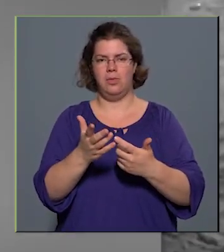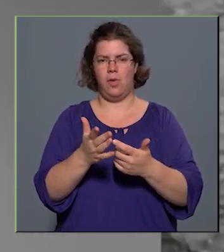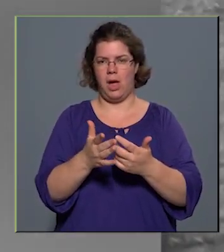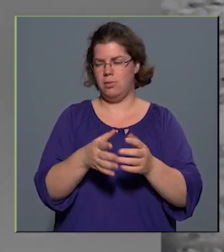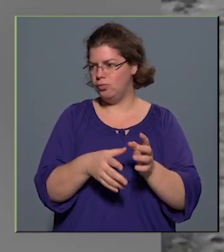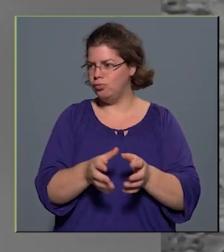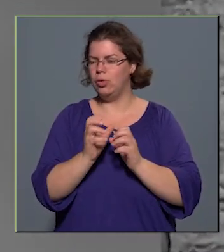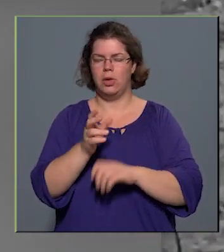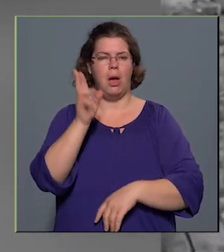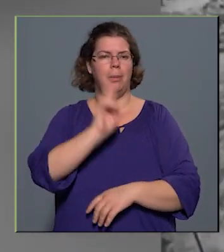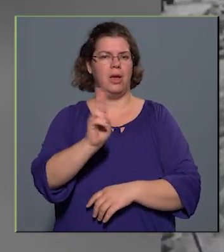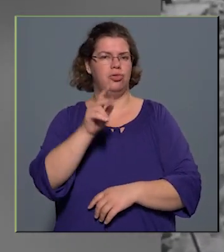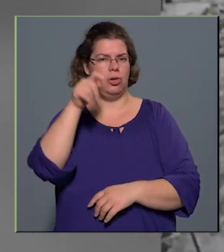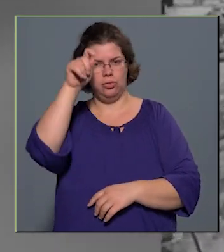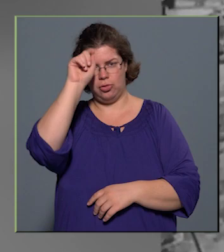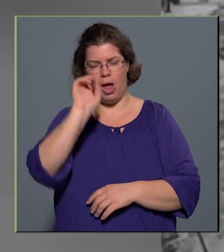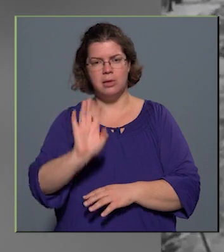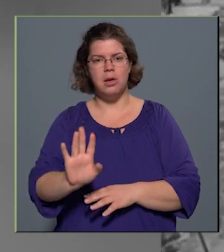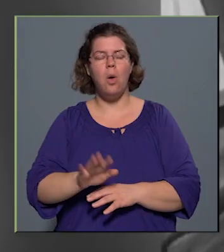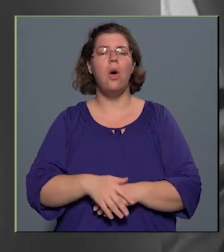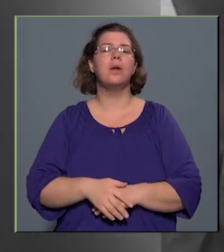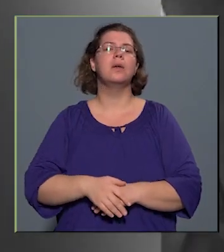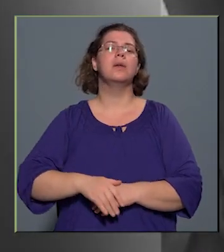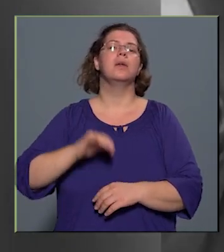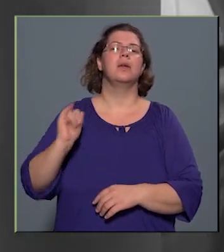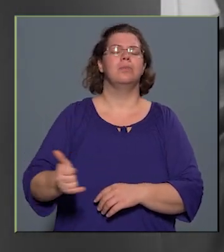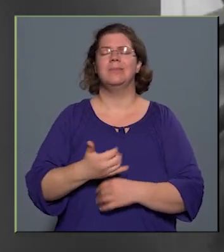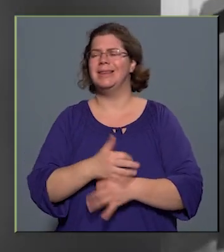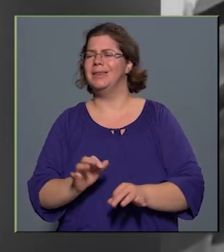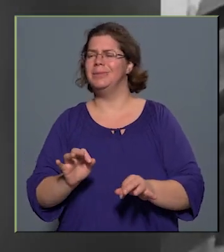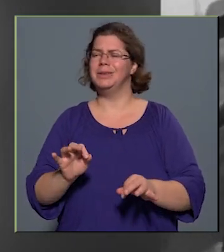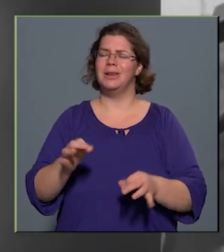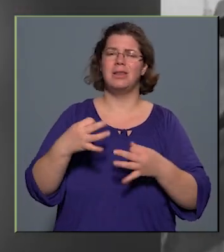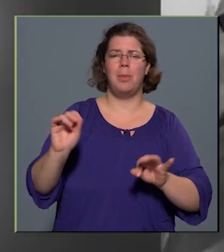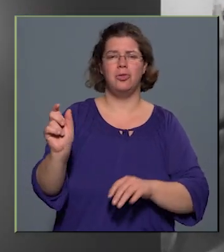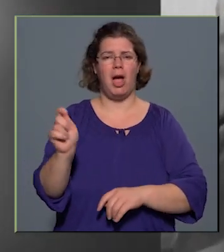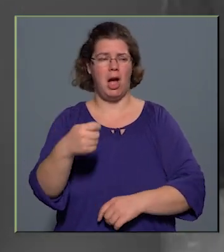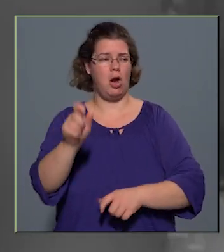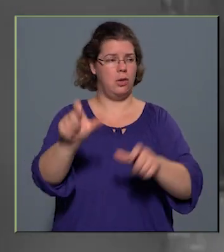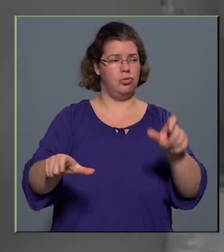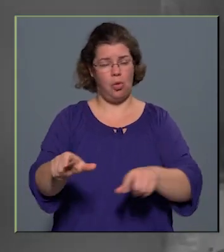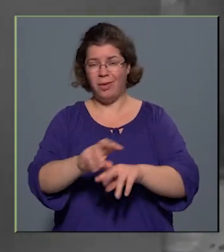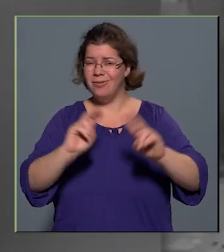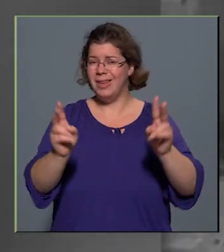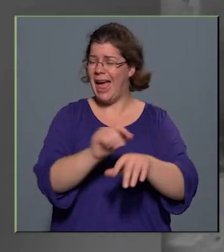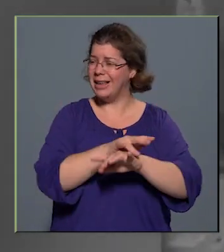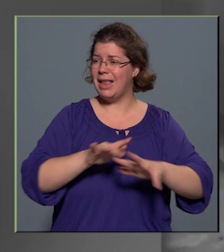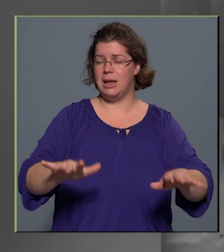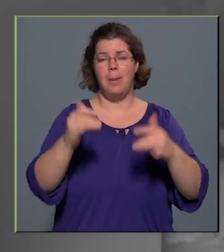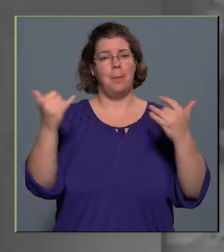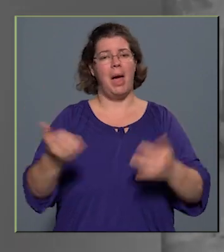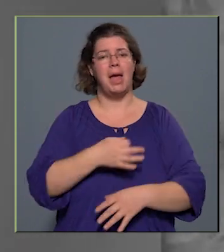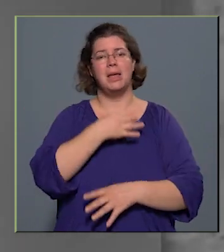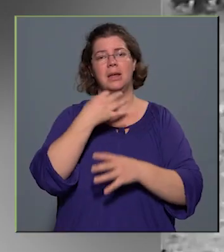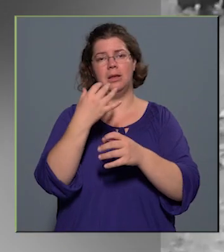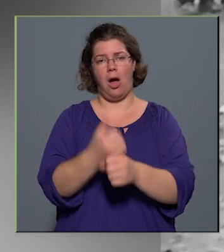mindazt, amivel a szovjet túlerő ellen küzdő szabadságharcocsok hősiessége világszerte máig tartó megbecsülés